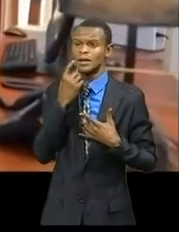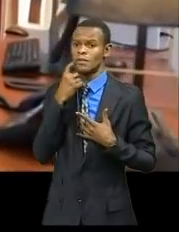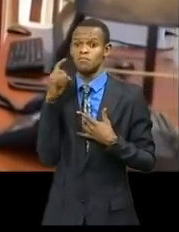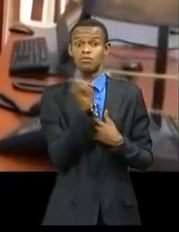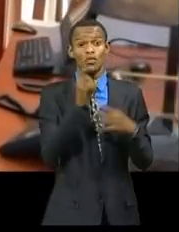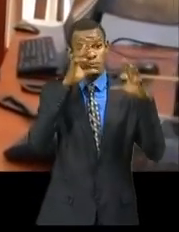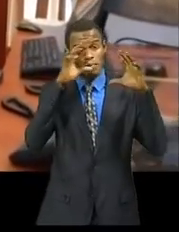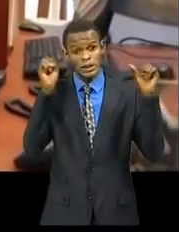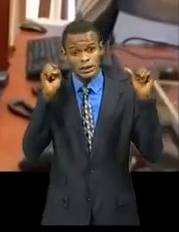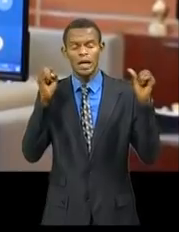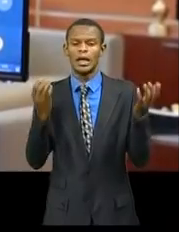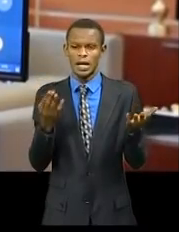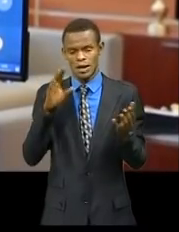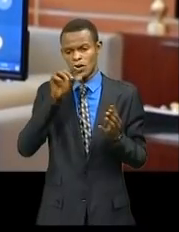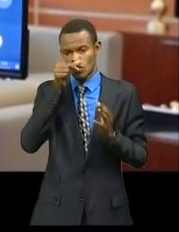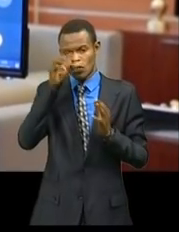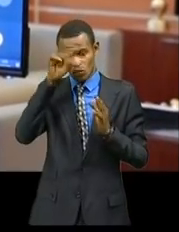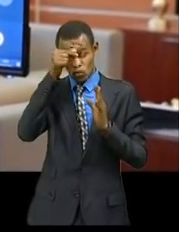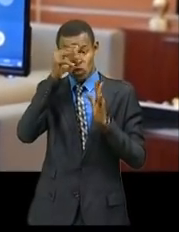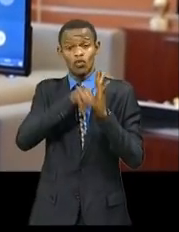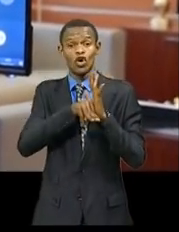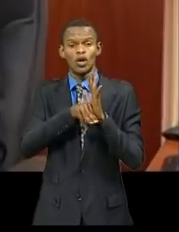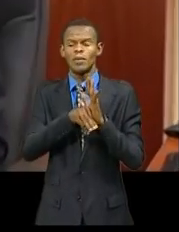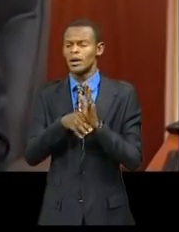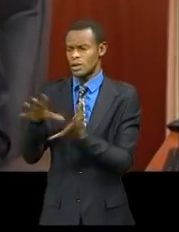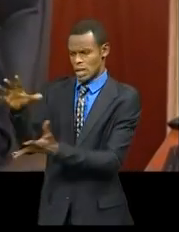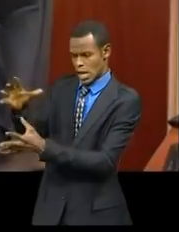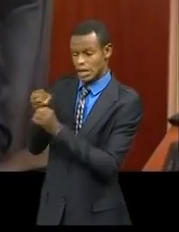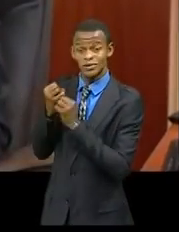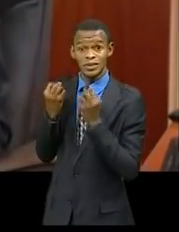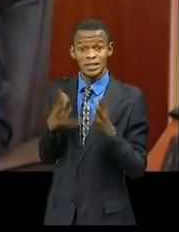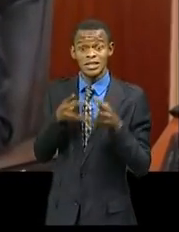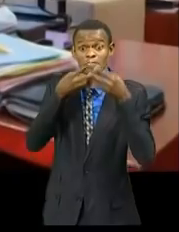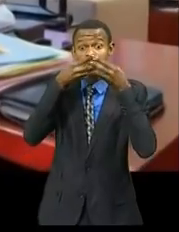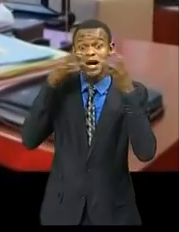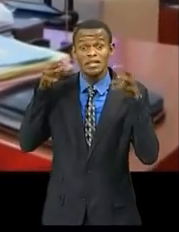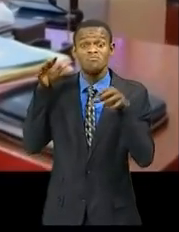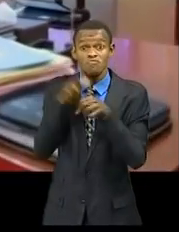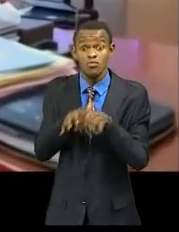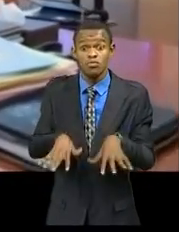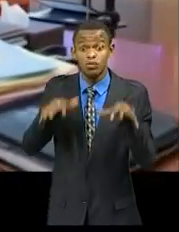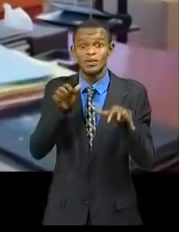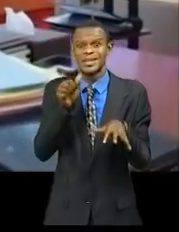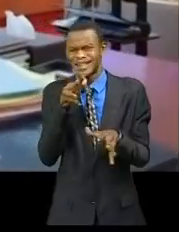premier lot de 15 millions de masques commandés il a environ une année auprès des entrepreneurs locaux.